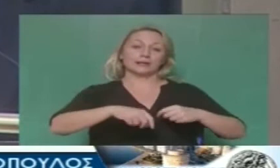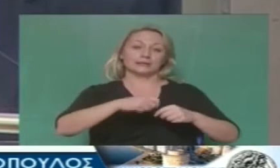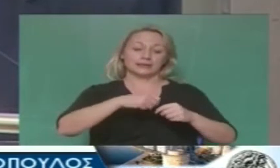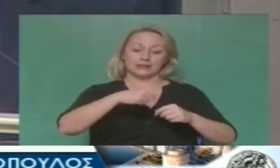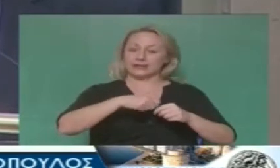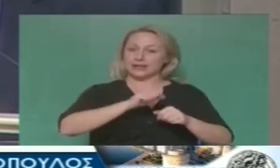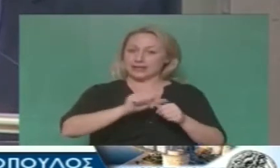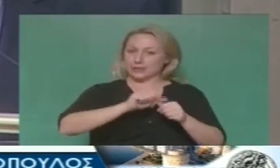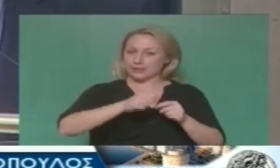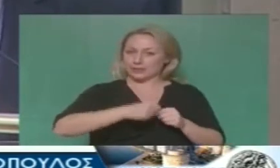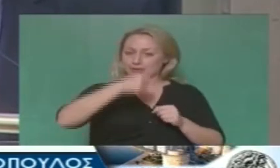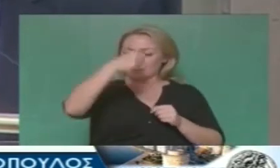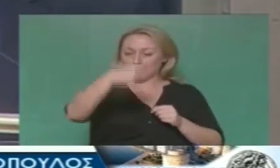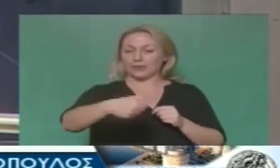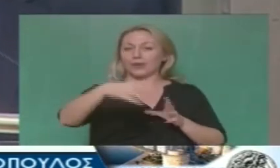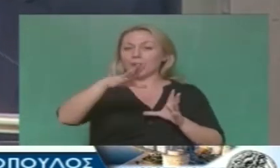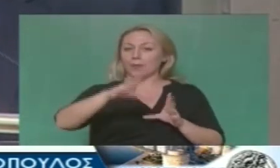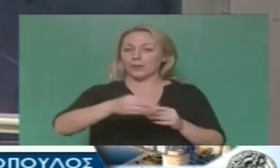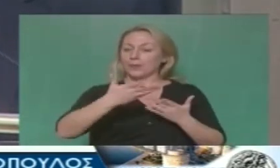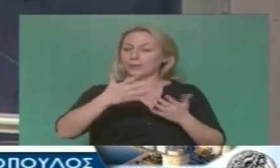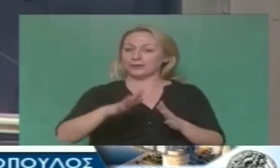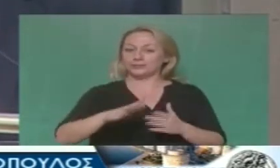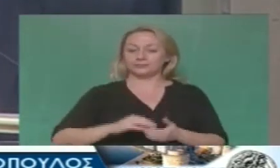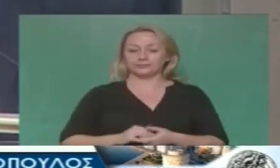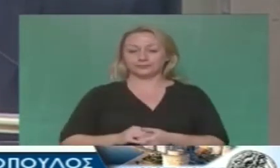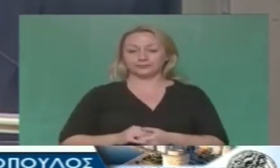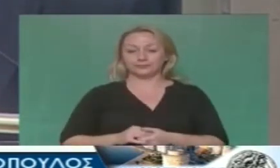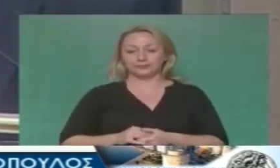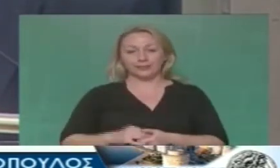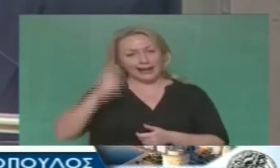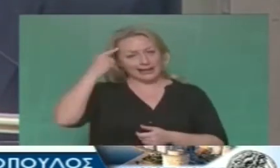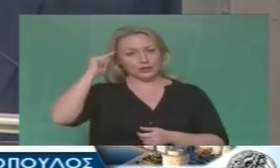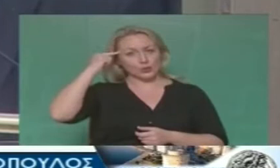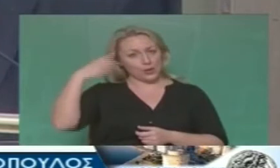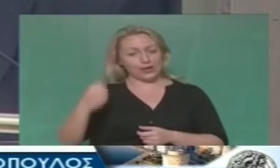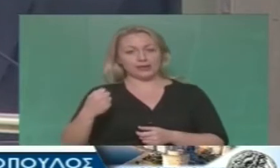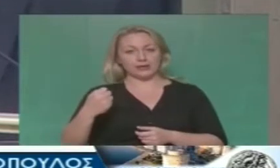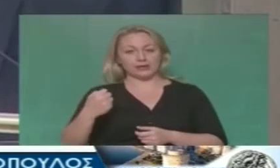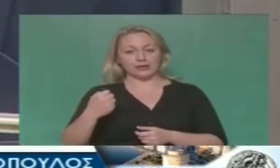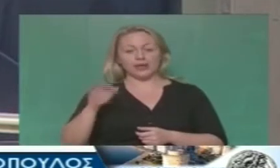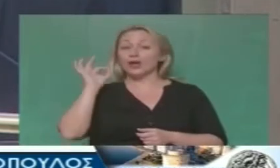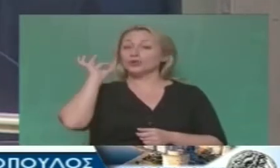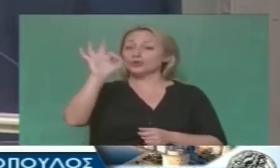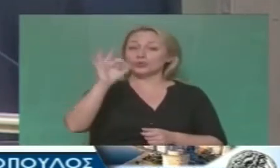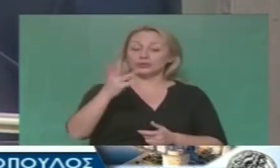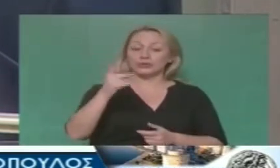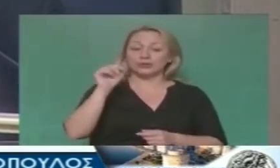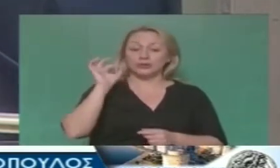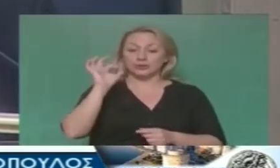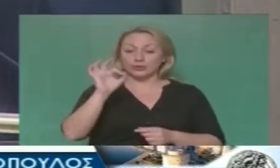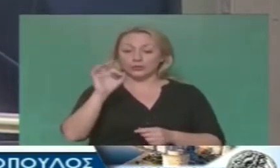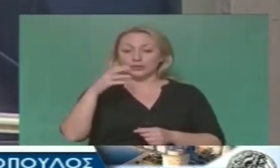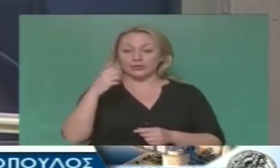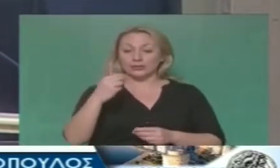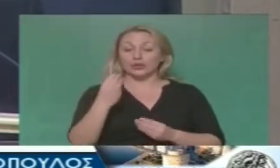επιβίωσης του ΟΑΣ και τα λοιπά. Υπάρχει σκοπός. Ο σκοπός μάλιστα δίνεται από την